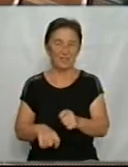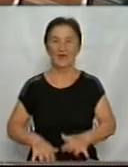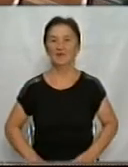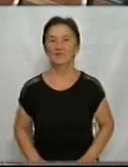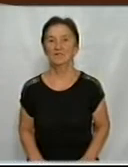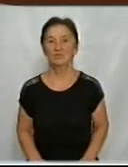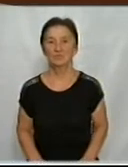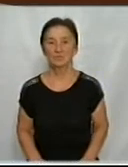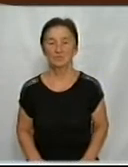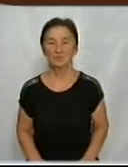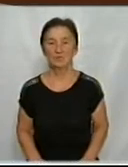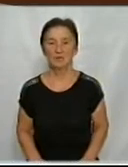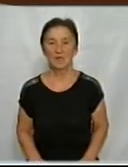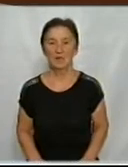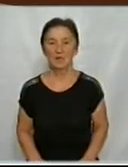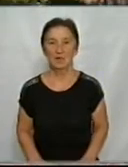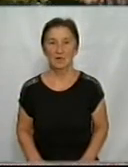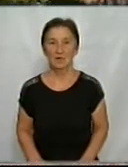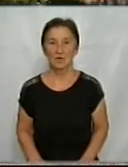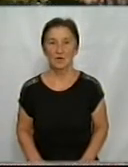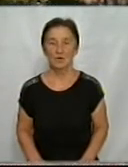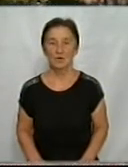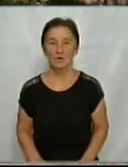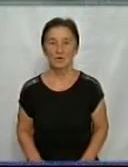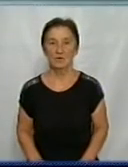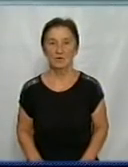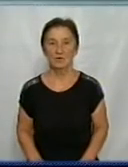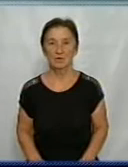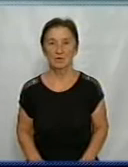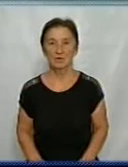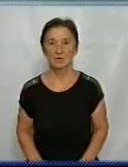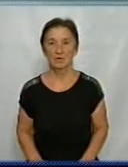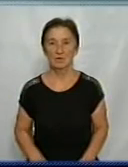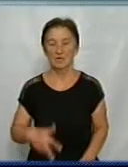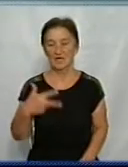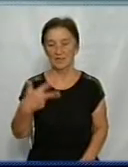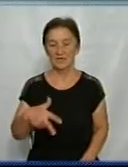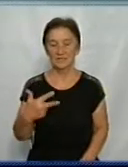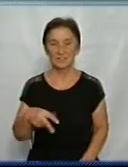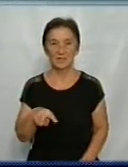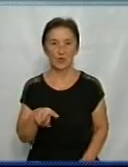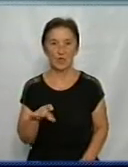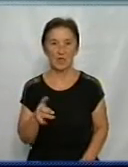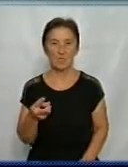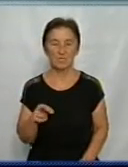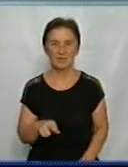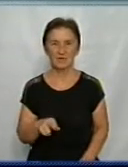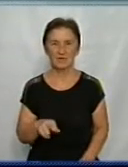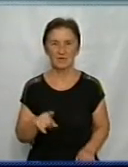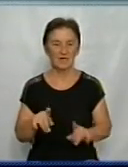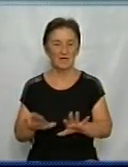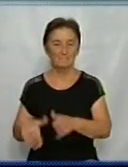Сметанко, Володимир Волок. Новини на Суспільному. Кіровоградщина. 30 липня Міністерство охорони здоров'я оприлюбнуло